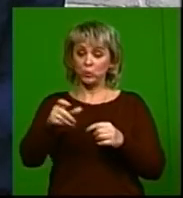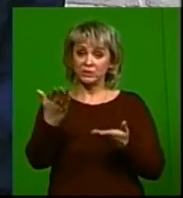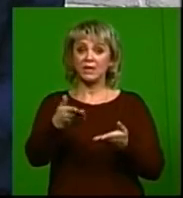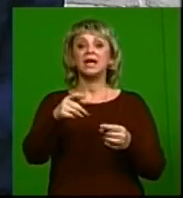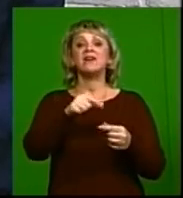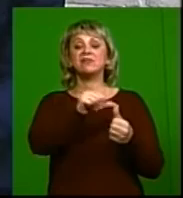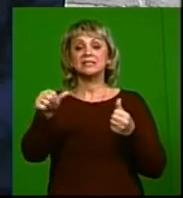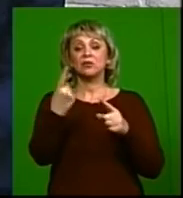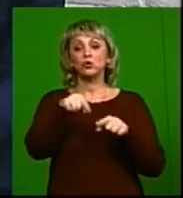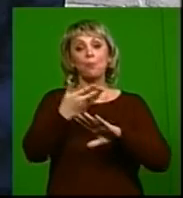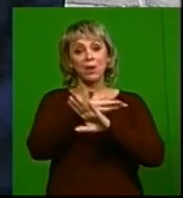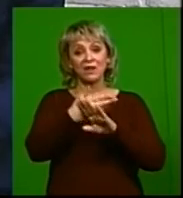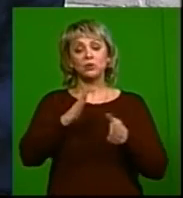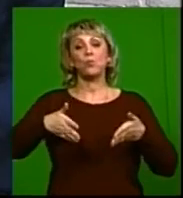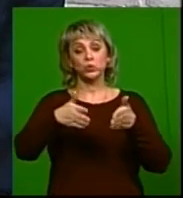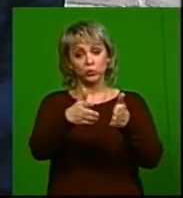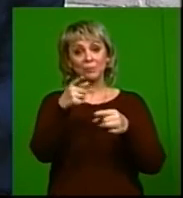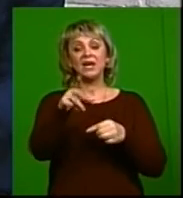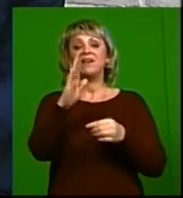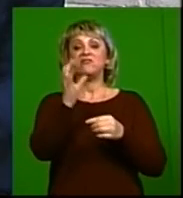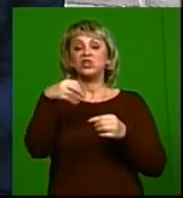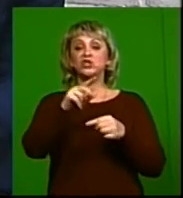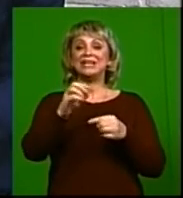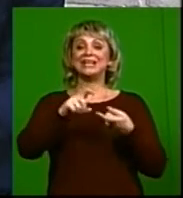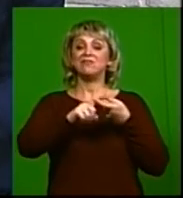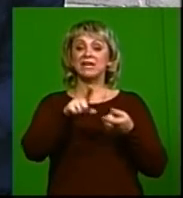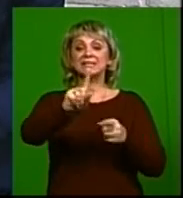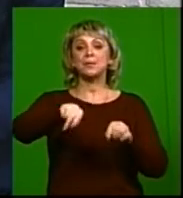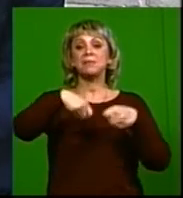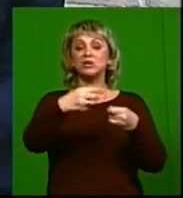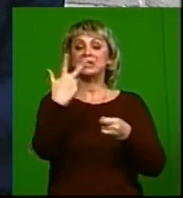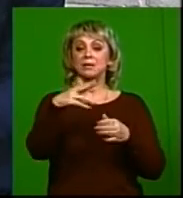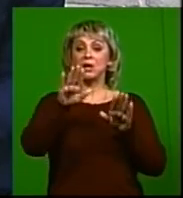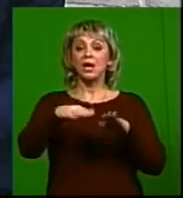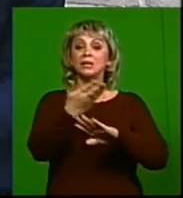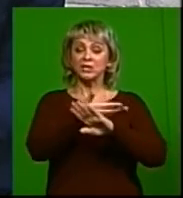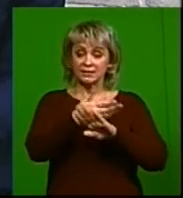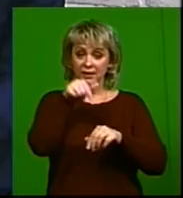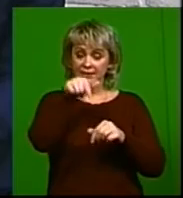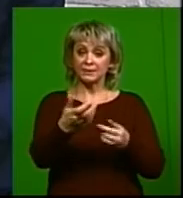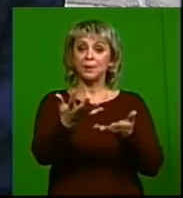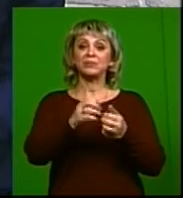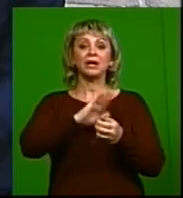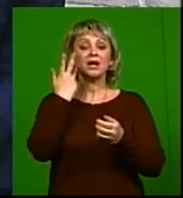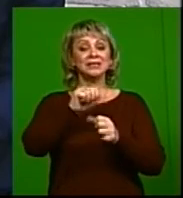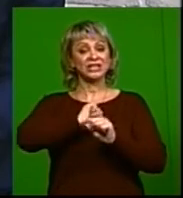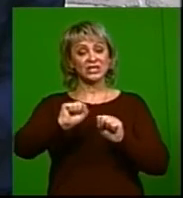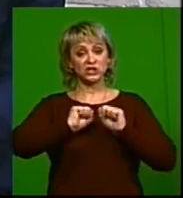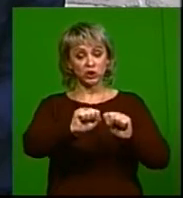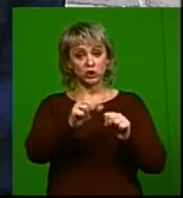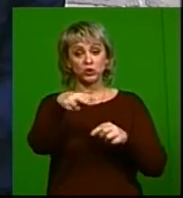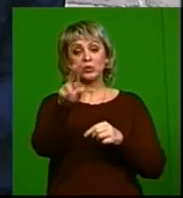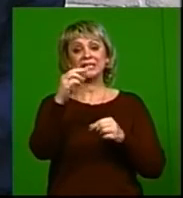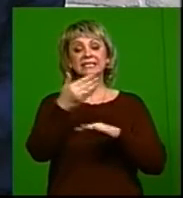в основном, конечно, половым путём. ВИЧ-инфекция передаётся тремя путями. Это половой путь при незащищённых половых контактах без